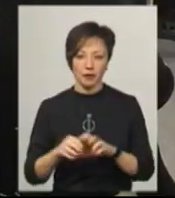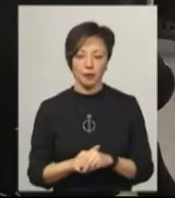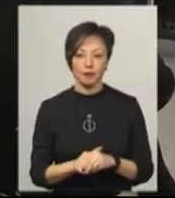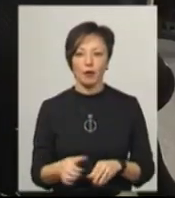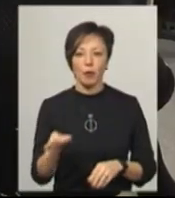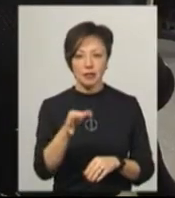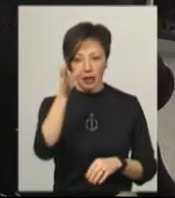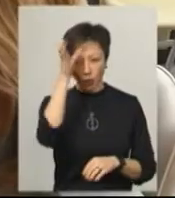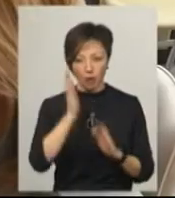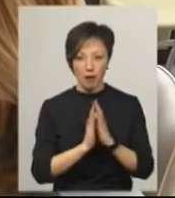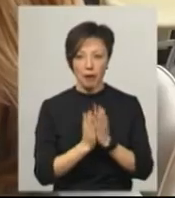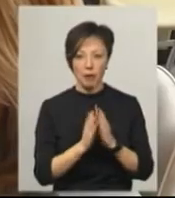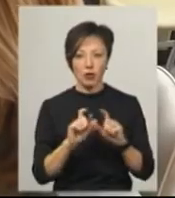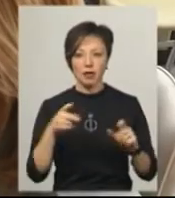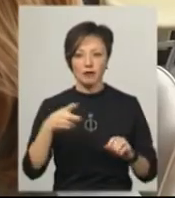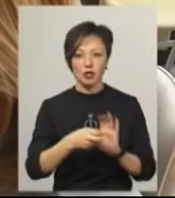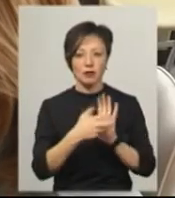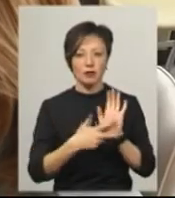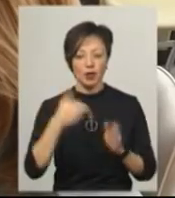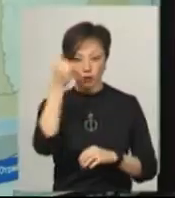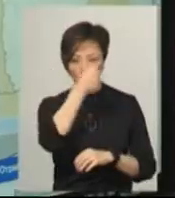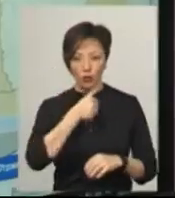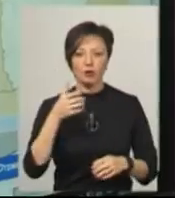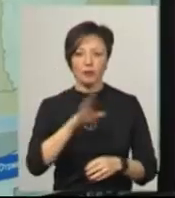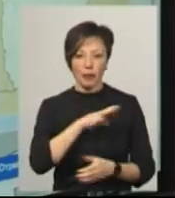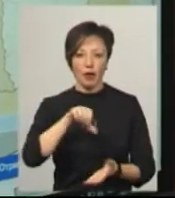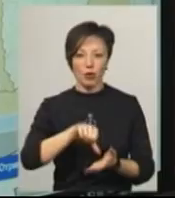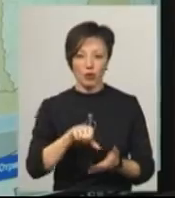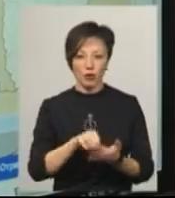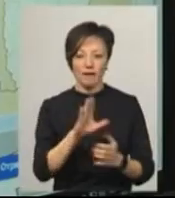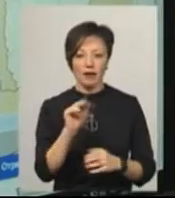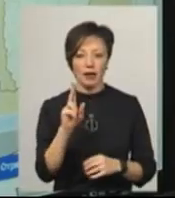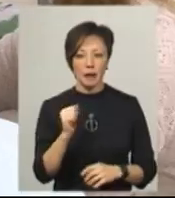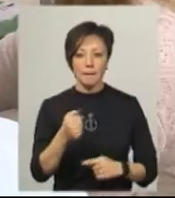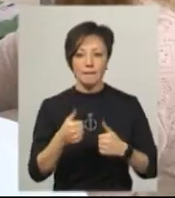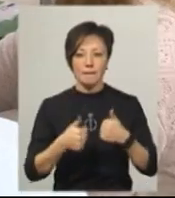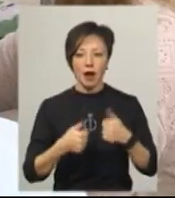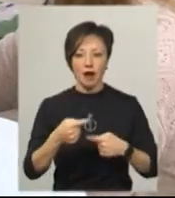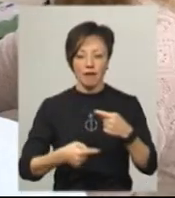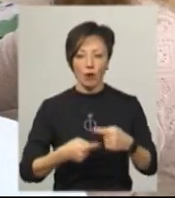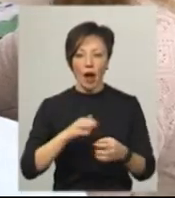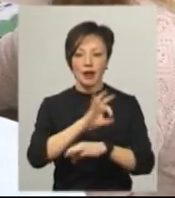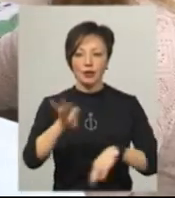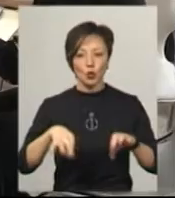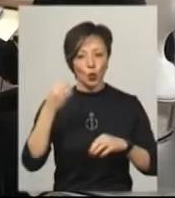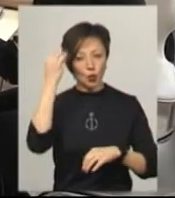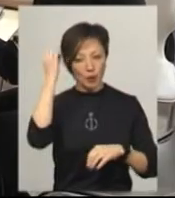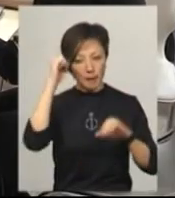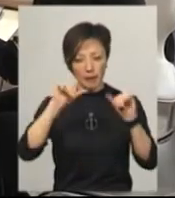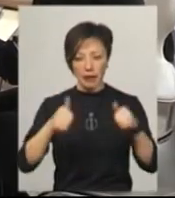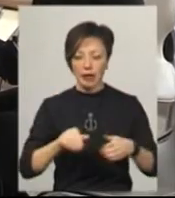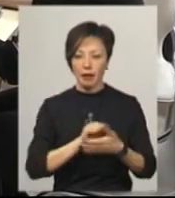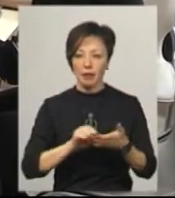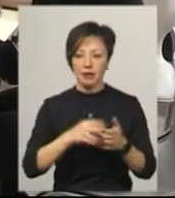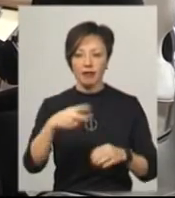Обласна наукова бібліотека у 2018 році вже брала участь у вікі марафоні. Тоді про архітектурні та культурні пам'ятки краю було